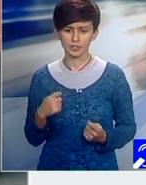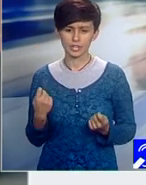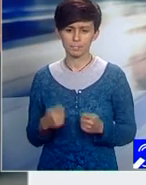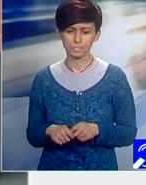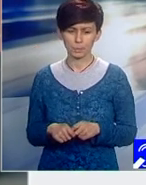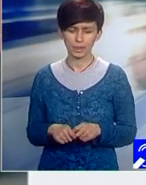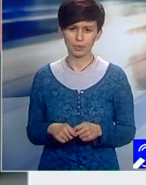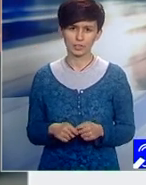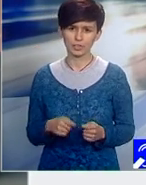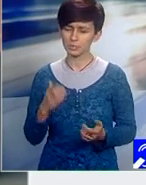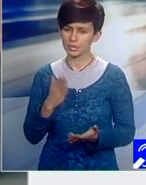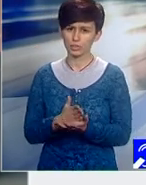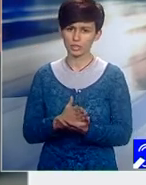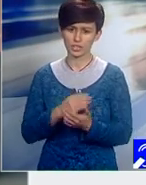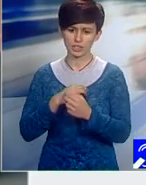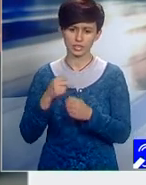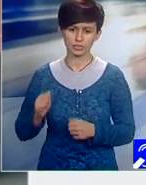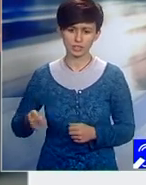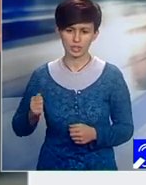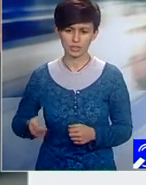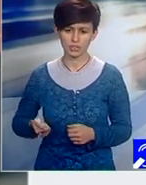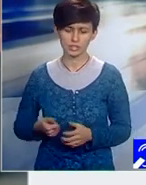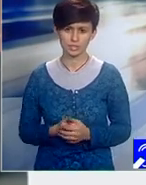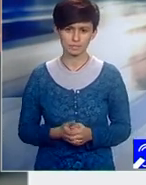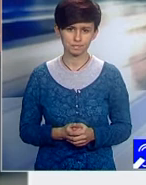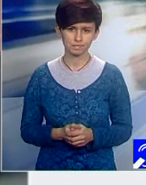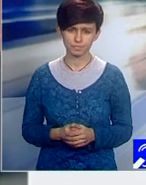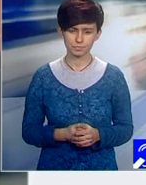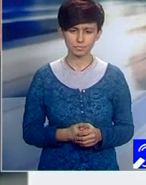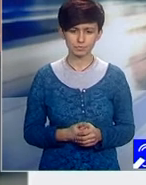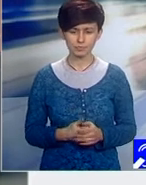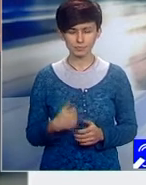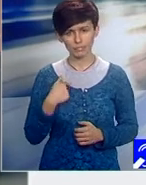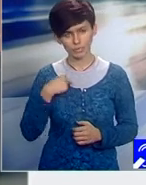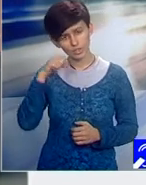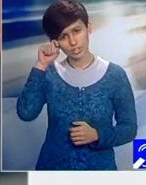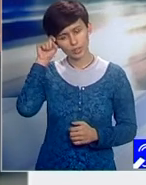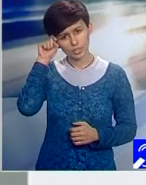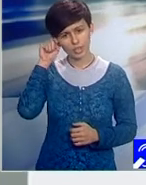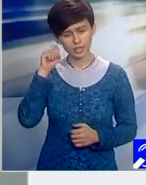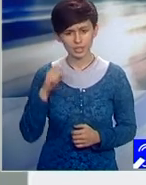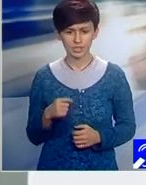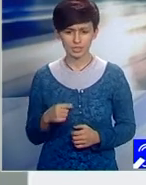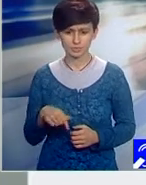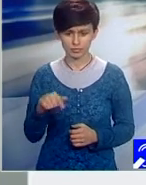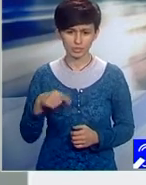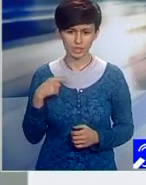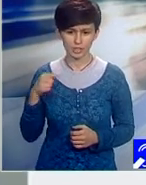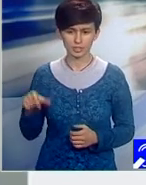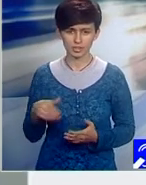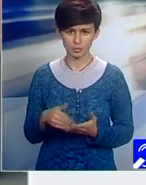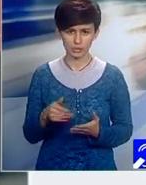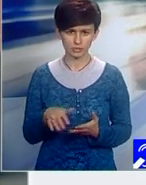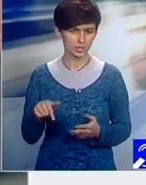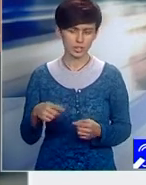printr-o hotărâre judecătorească, iar în ceea ce mă privește pe mine sau pe tine, care, la un moment dat, suntem consumatori a